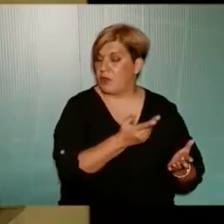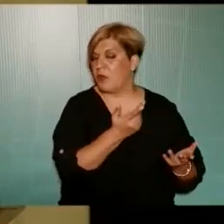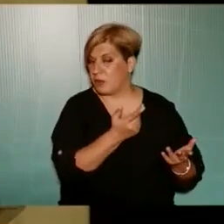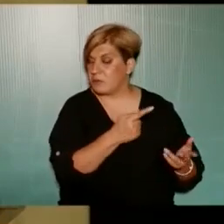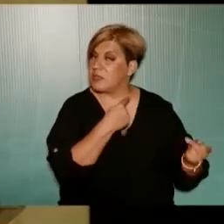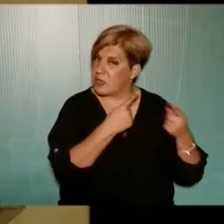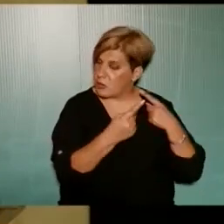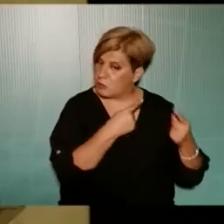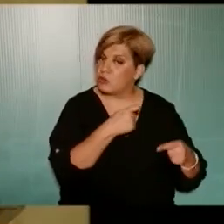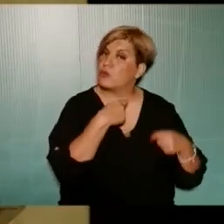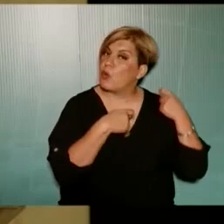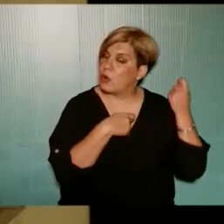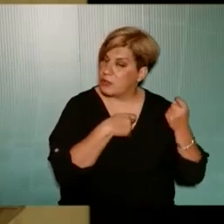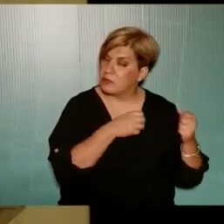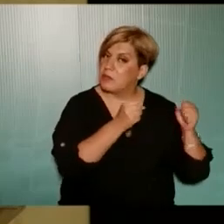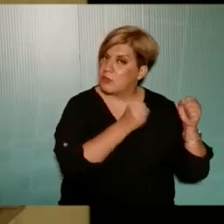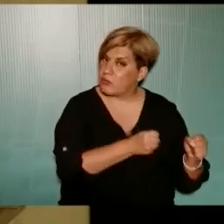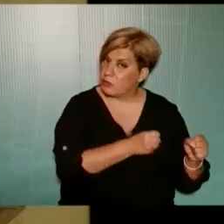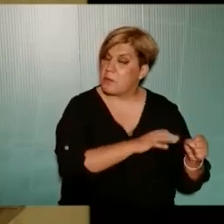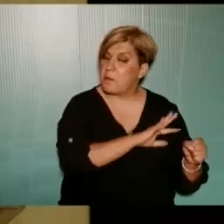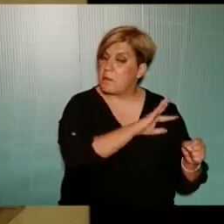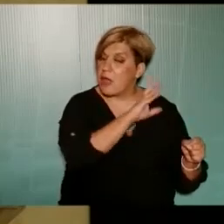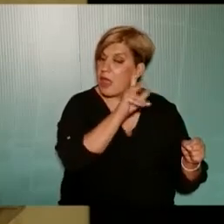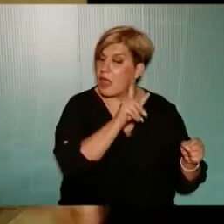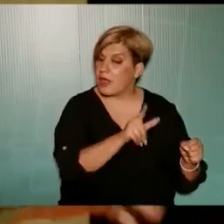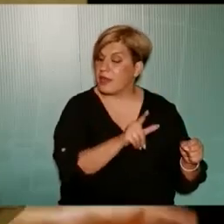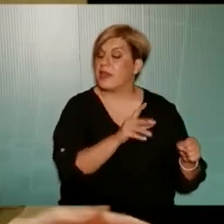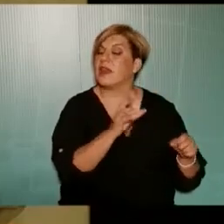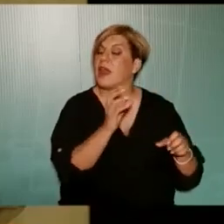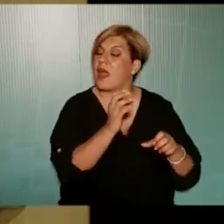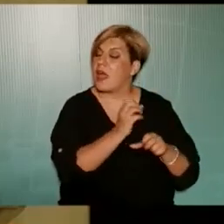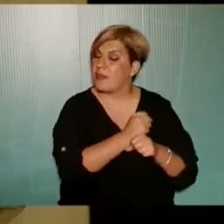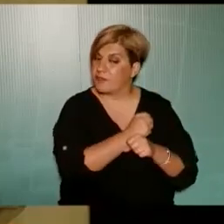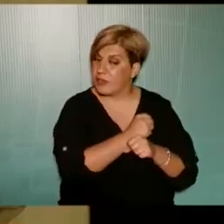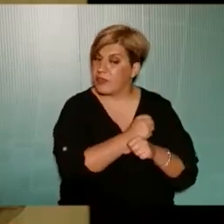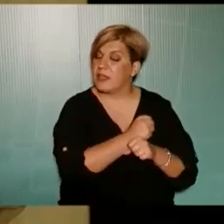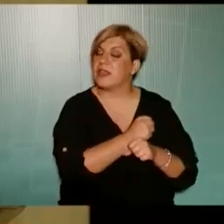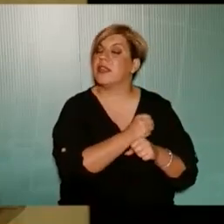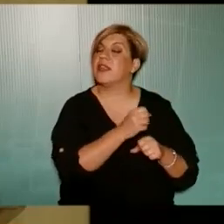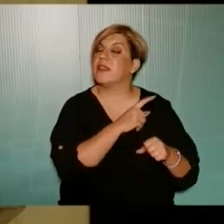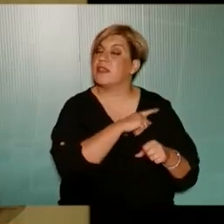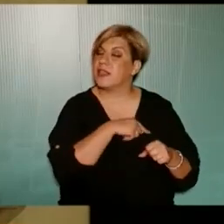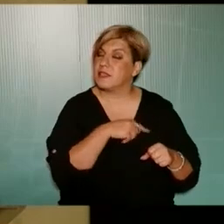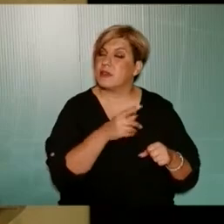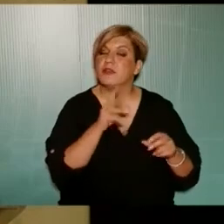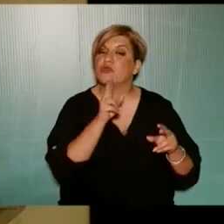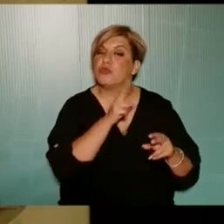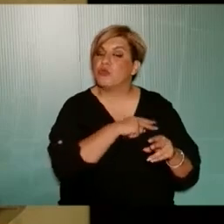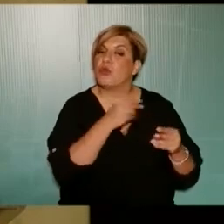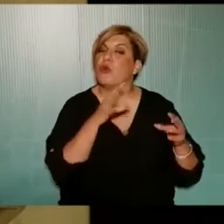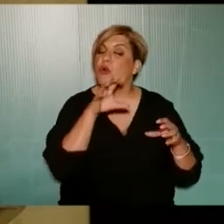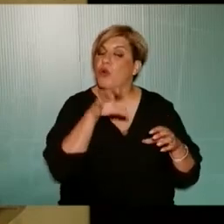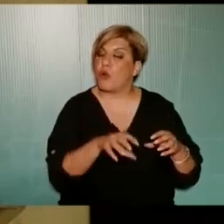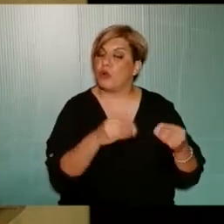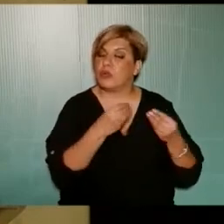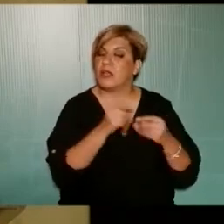Με συνεννόηση με τους γονείς Και τους κατοίκους Μέχρι να βρει η διοίκηση Σε συνεννόηση με τους γονείς Αλλά όχι με ευθύνη των κατοίκων Να βρει τον κατάλληλο χώρο Και